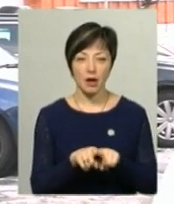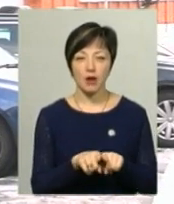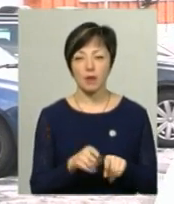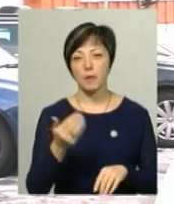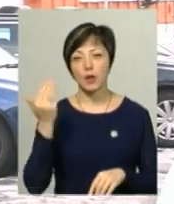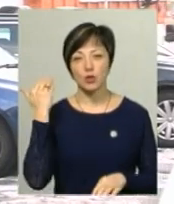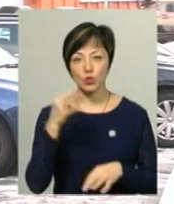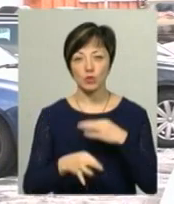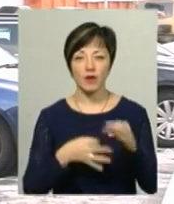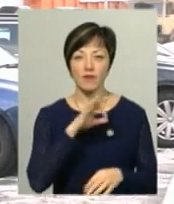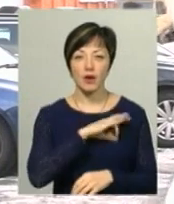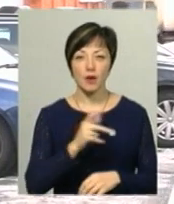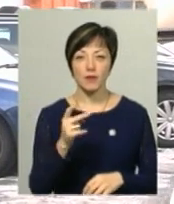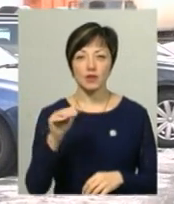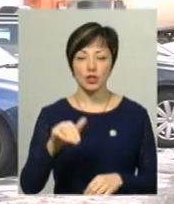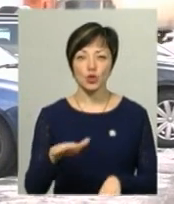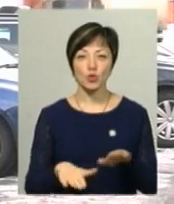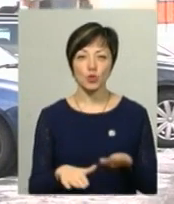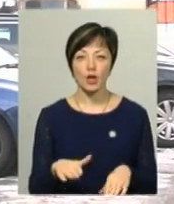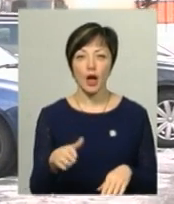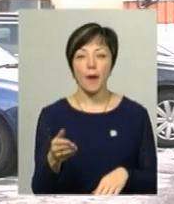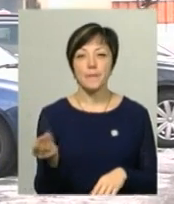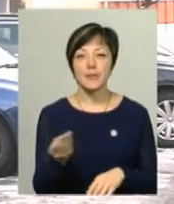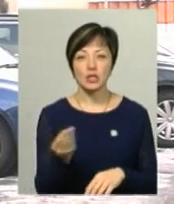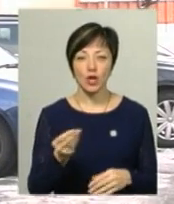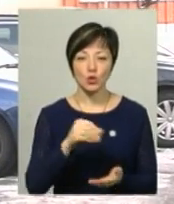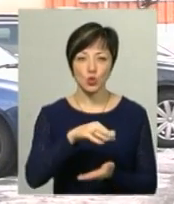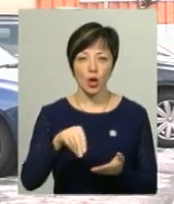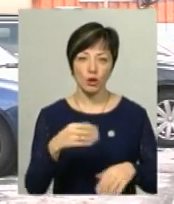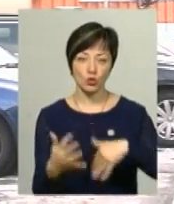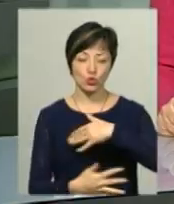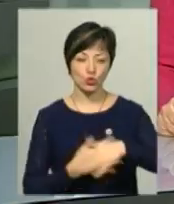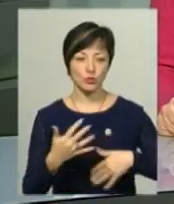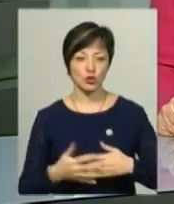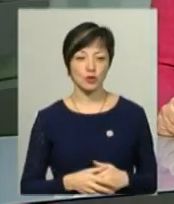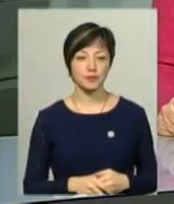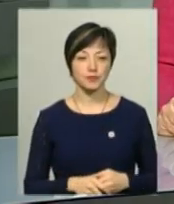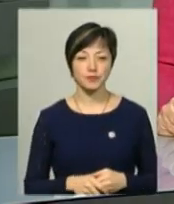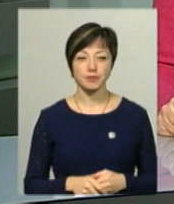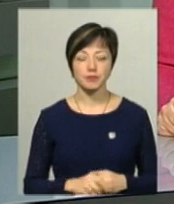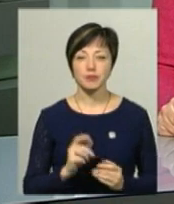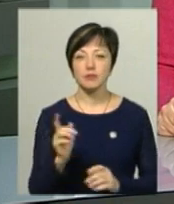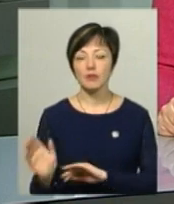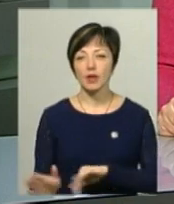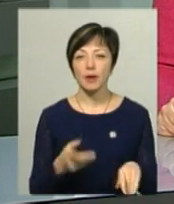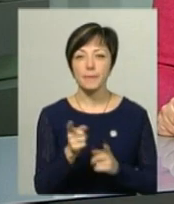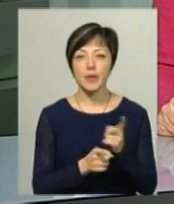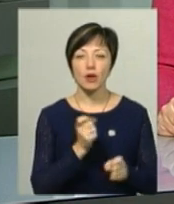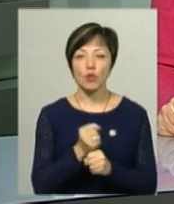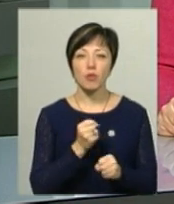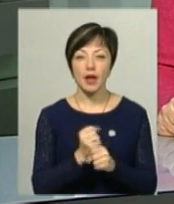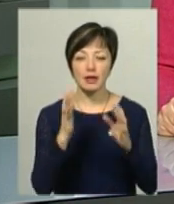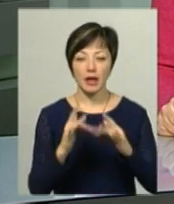минулої доби ми використали півтори тисячі тонн піщано-соляної суміші. Переробляють ялинки на щепи і